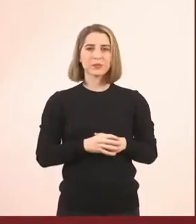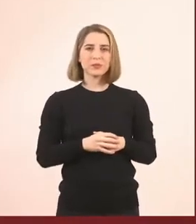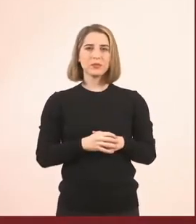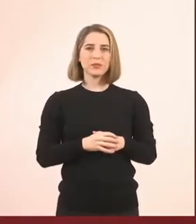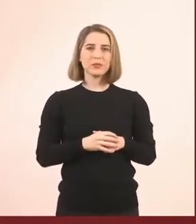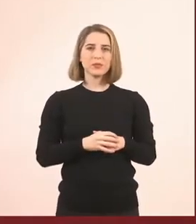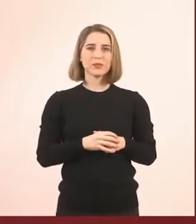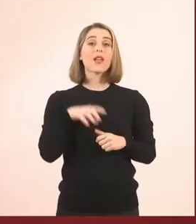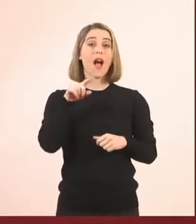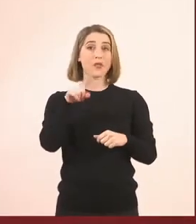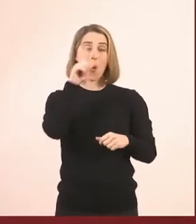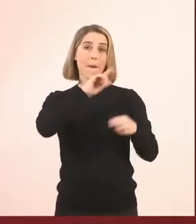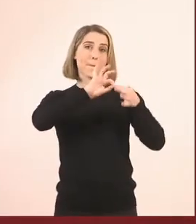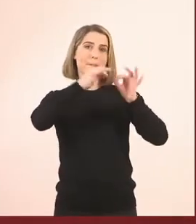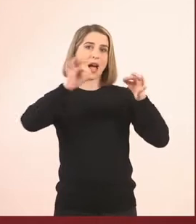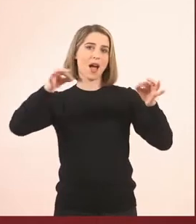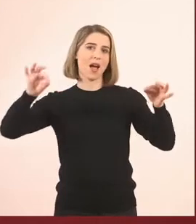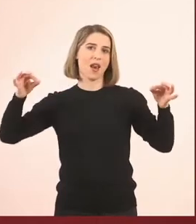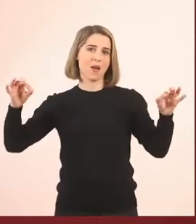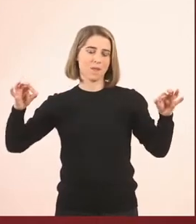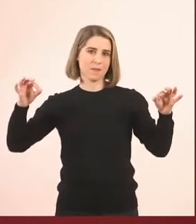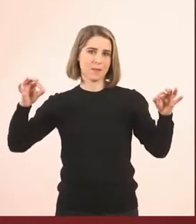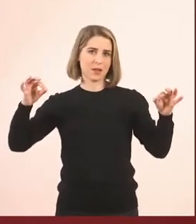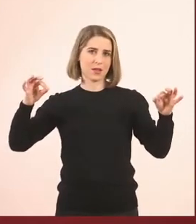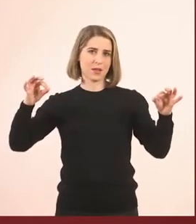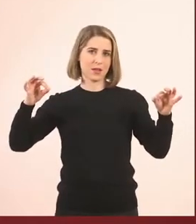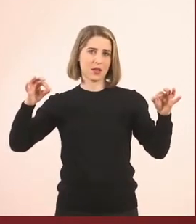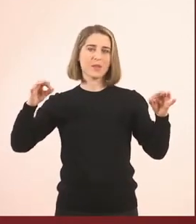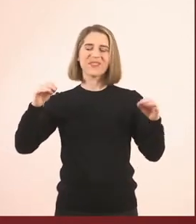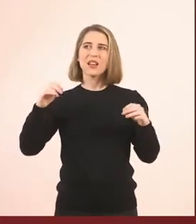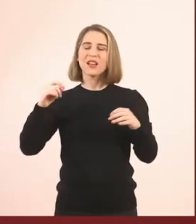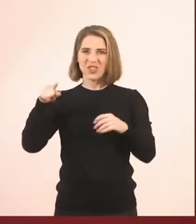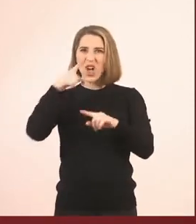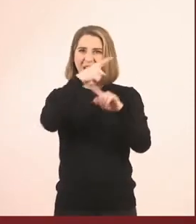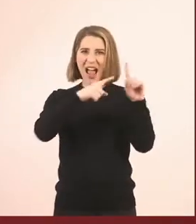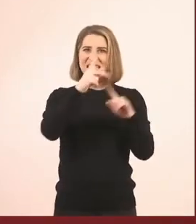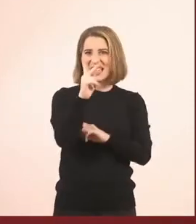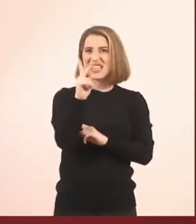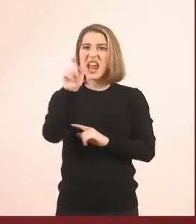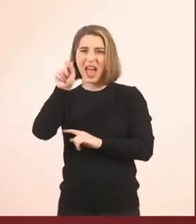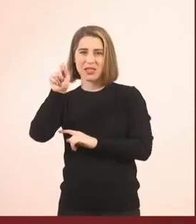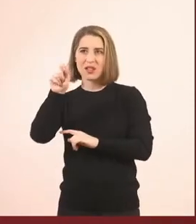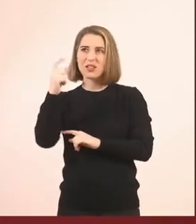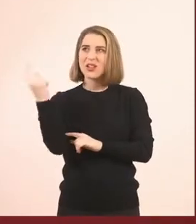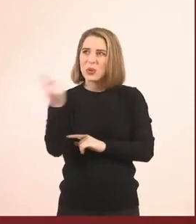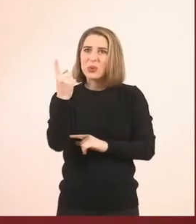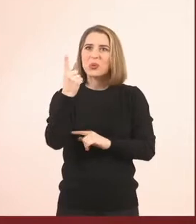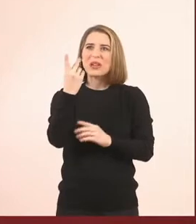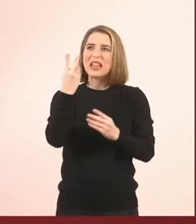παραμύθι, έγραφε πάντα αυτός ο παραμύθας λίγο λυπημένα, αλλά πάντα μας